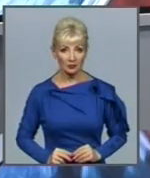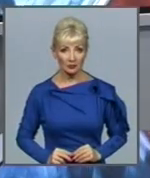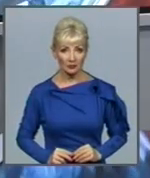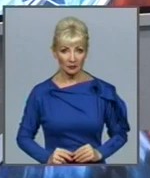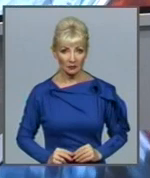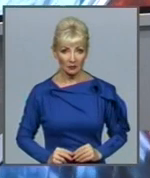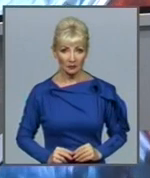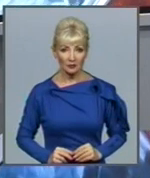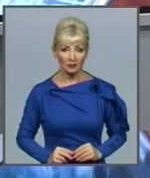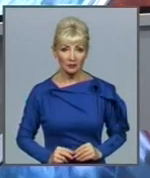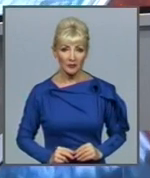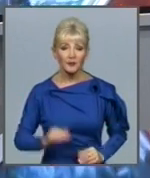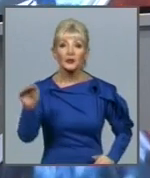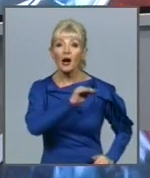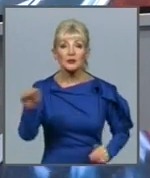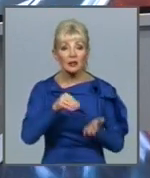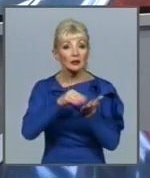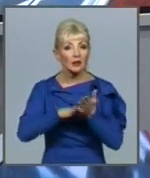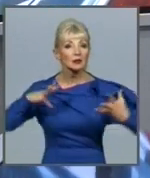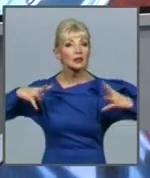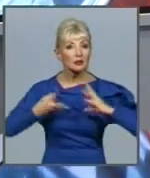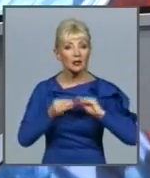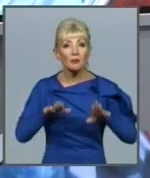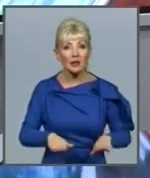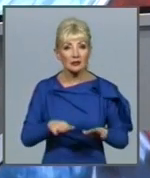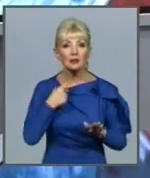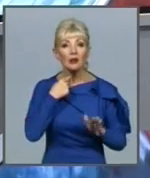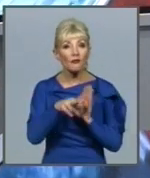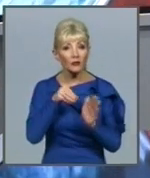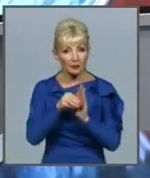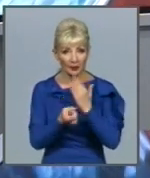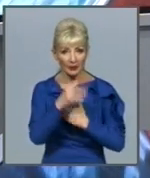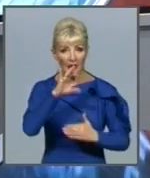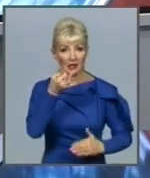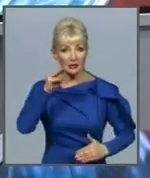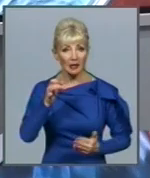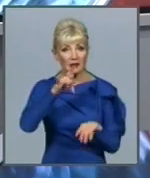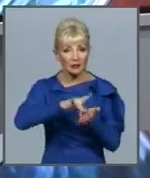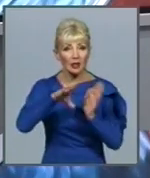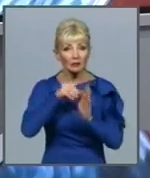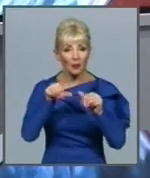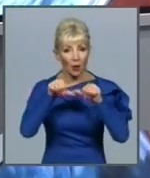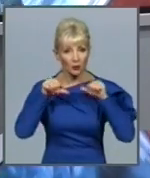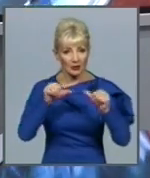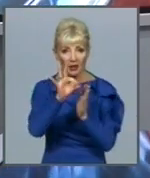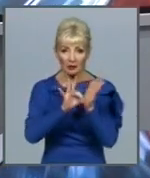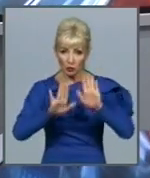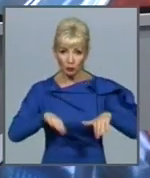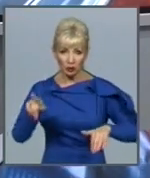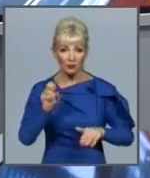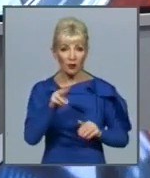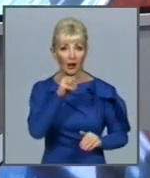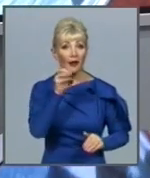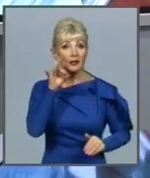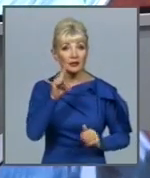Офіційні дані щодо результатів місцевих виборів з'являться на сайті Центральної виборчої комісії одразу після того, як ТВК